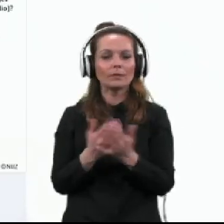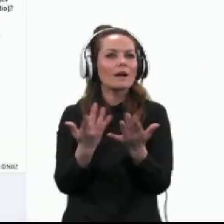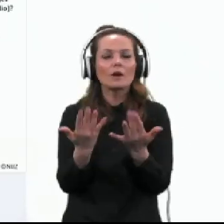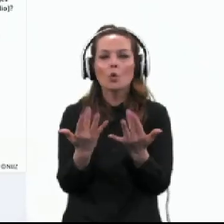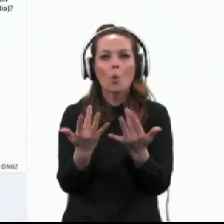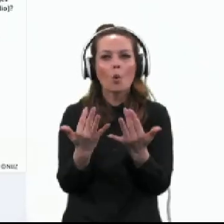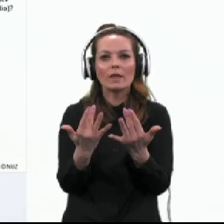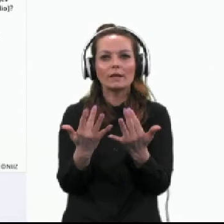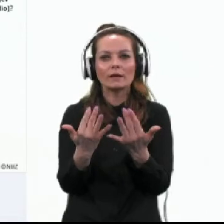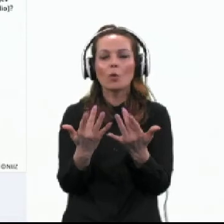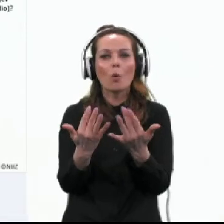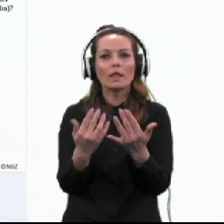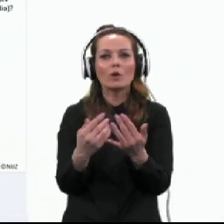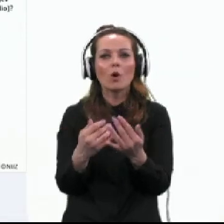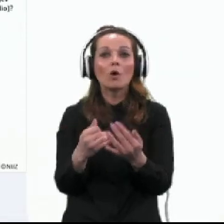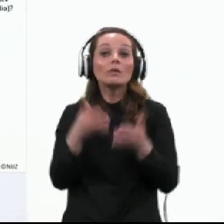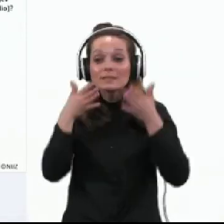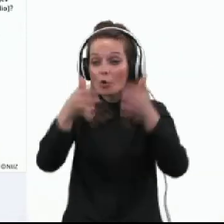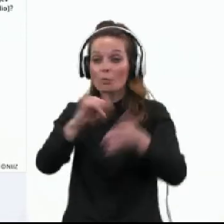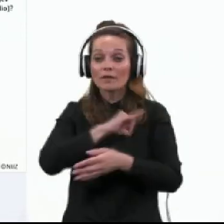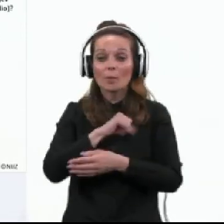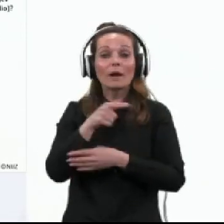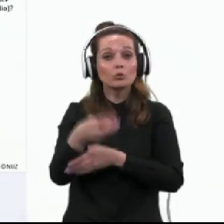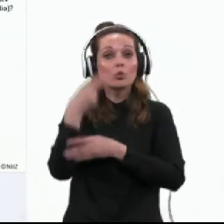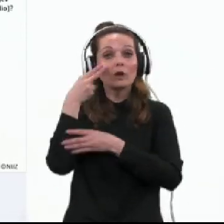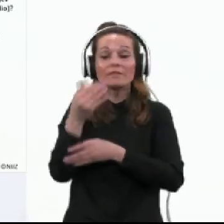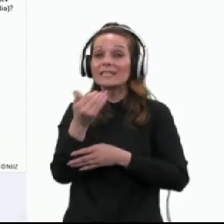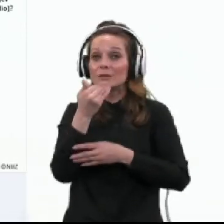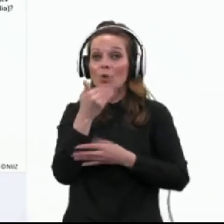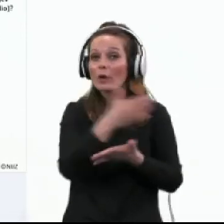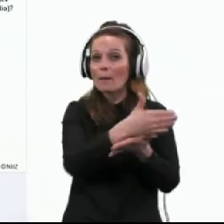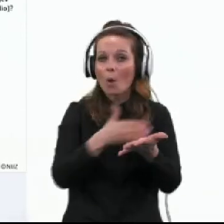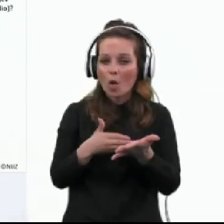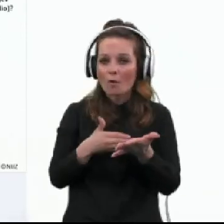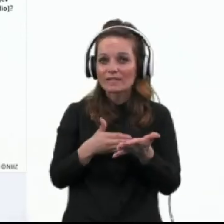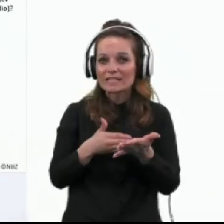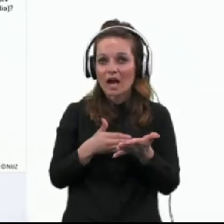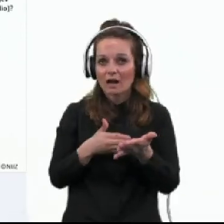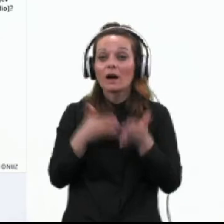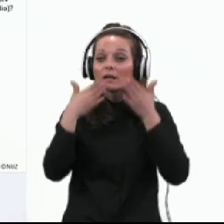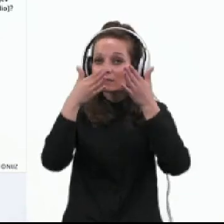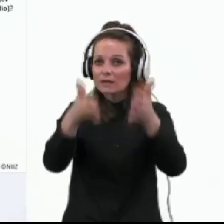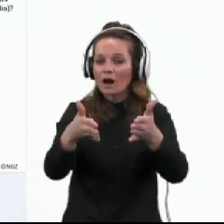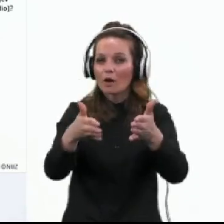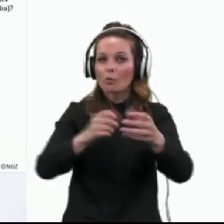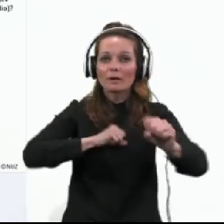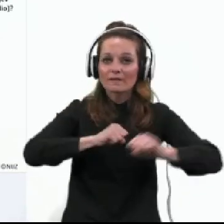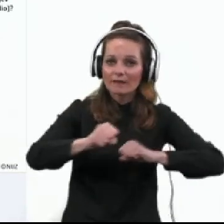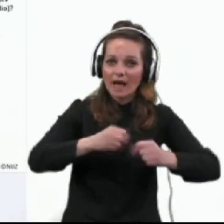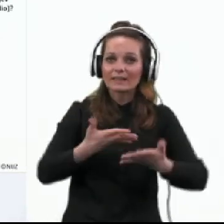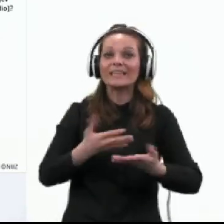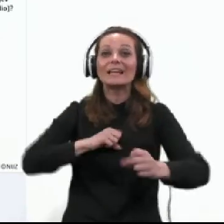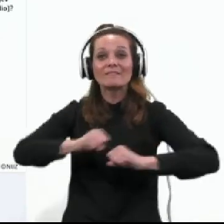kolikšni meri zaupate informacije, tukaj pa vidimo, da skoraj polovica, a ne zaupa vladi in vladnim